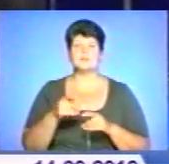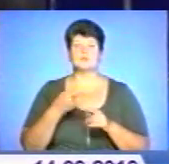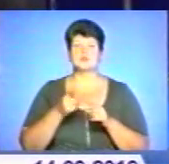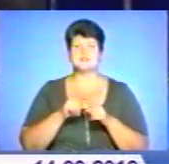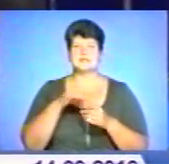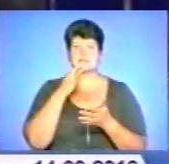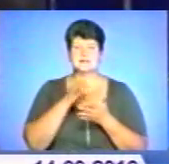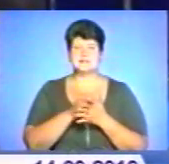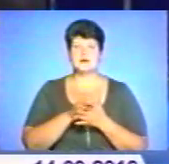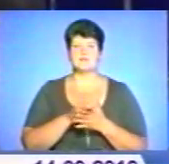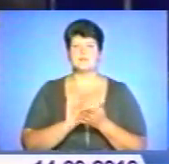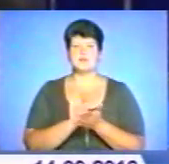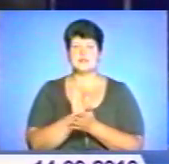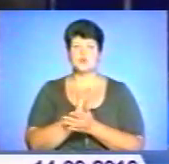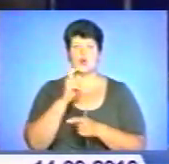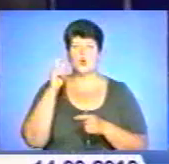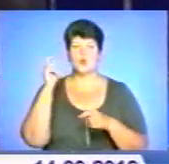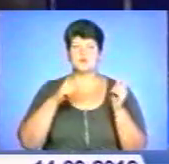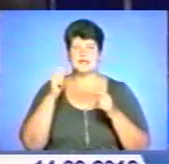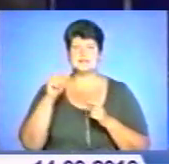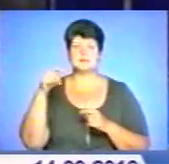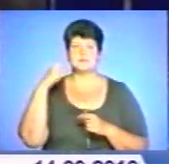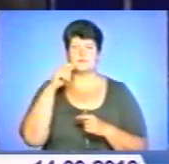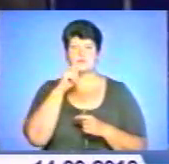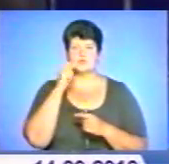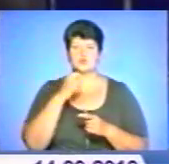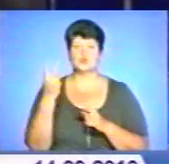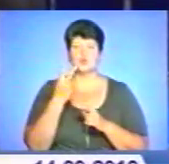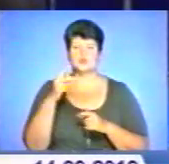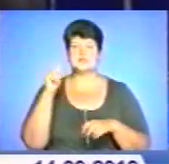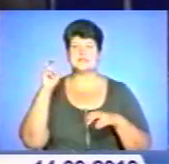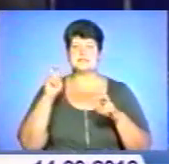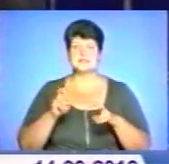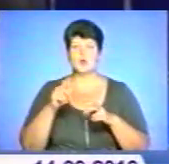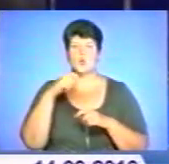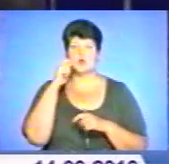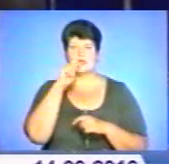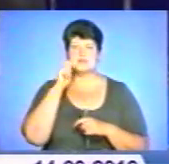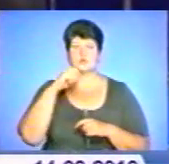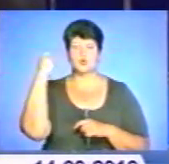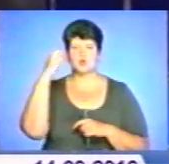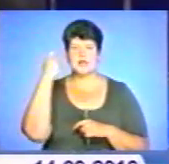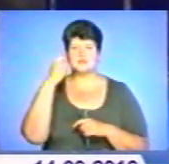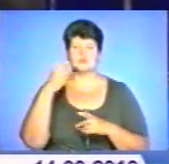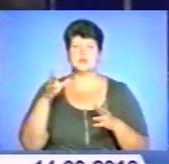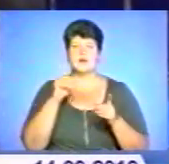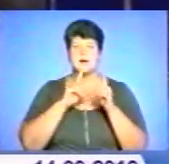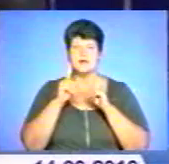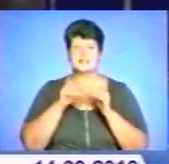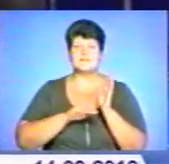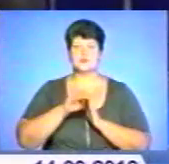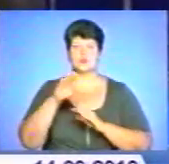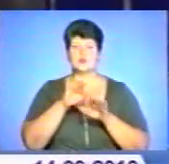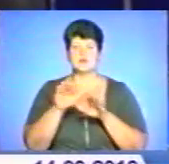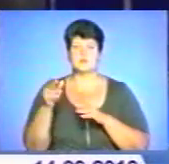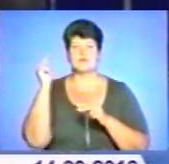Янукович заявив під час прес-конференції, яка відбулася після завершення другого засідання Українсько-Турецької стратегічної ради високого рівня. Ми вивчимо